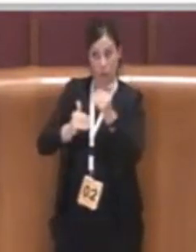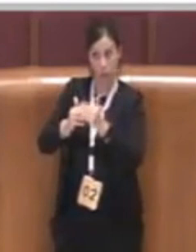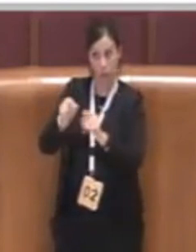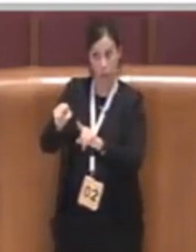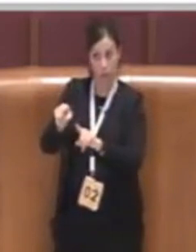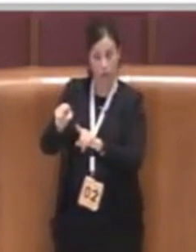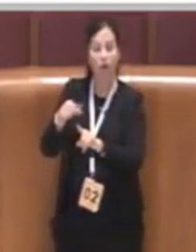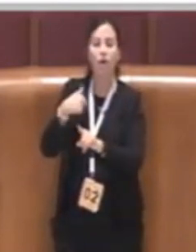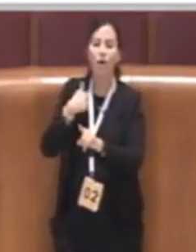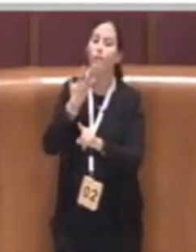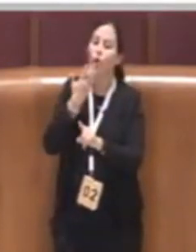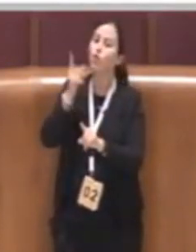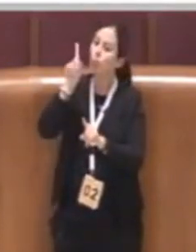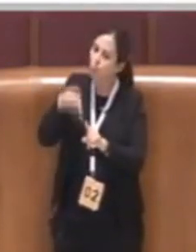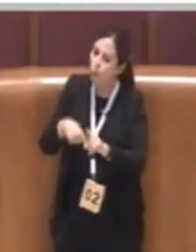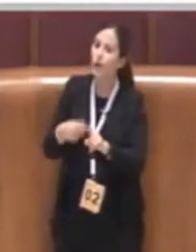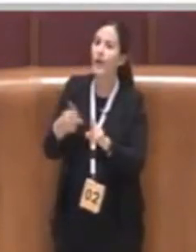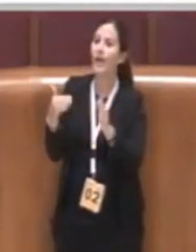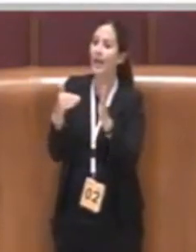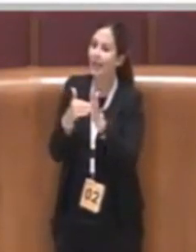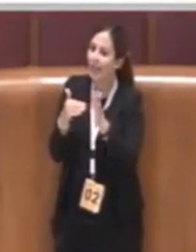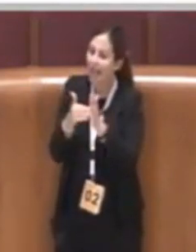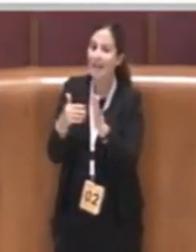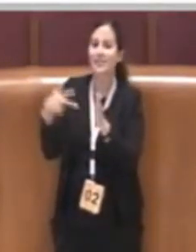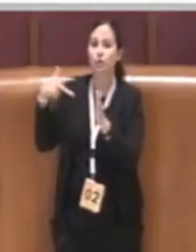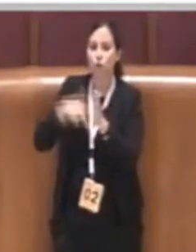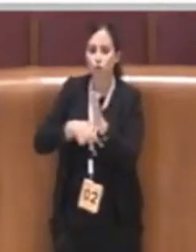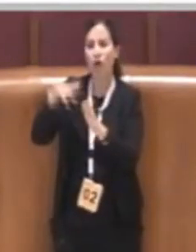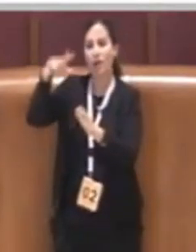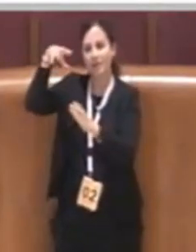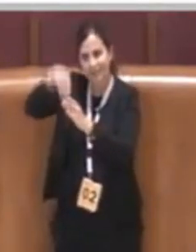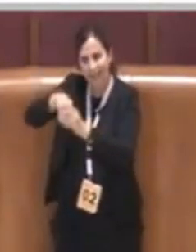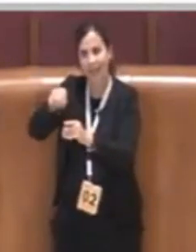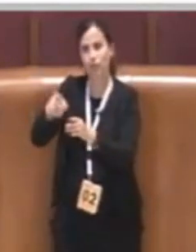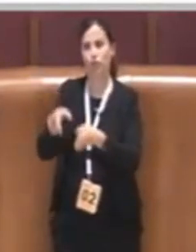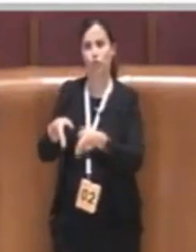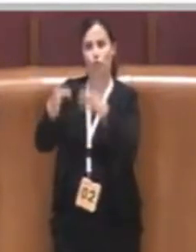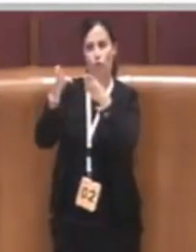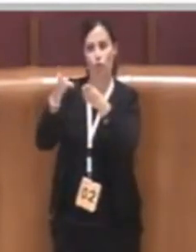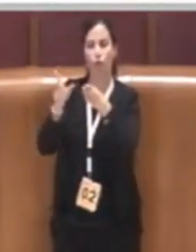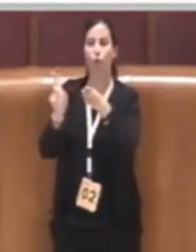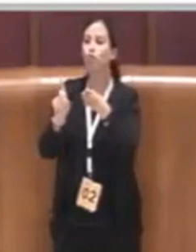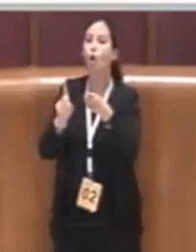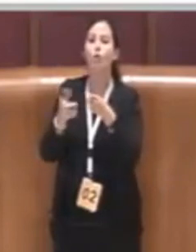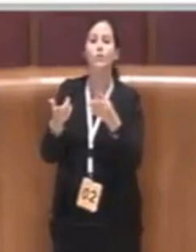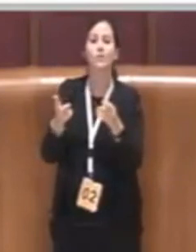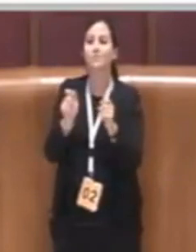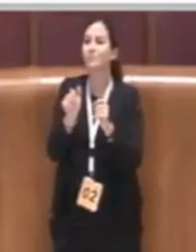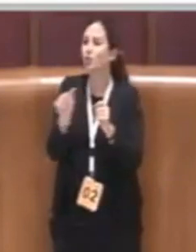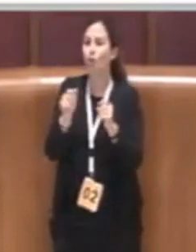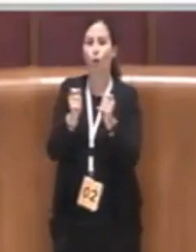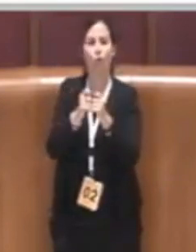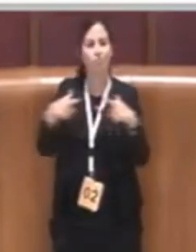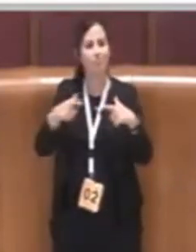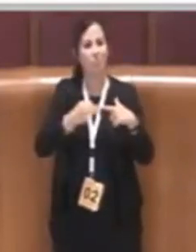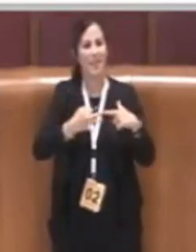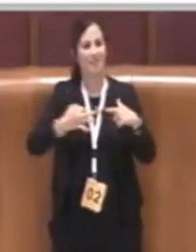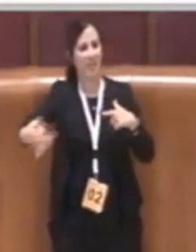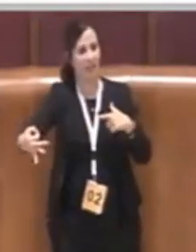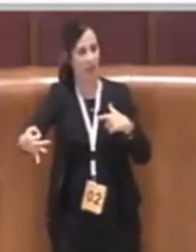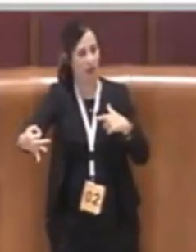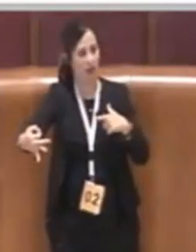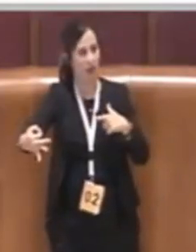gli immobili in housing sociale cioè appunto quegli immobili che vanno a fasce di persone che non hanno la possibilità di